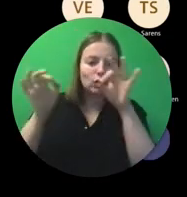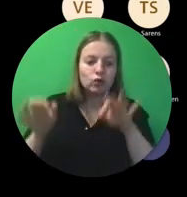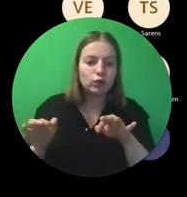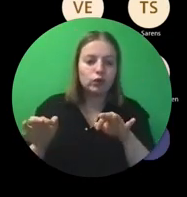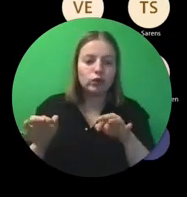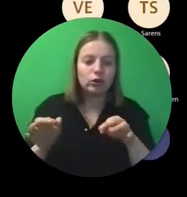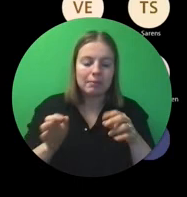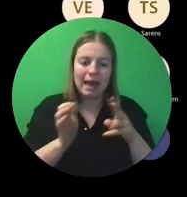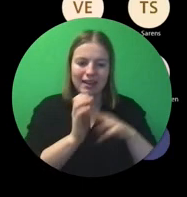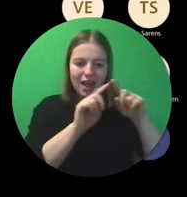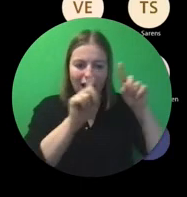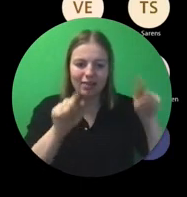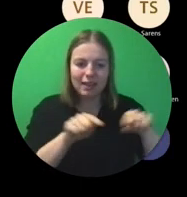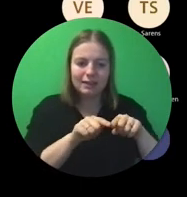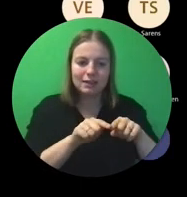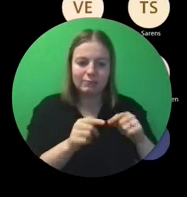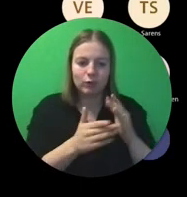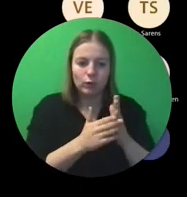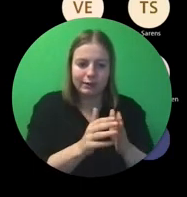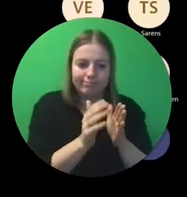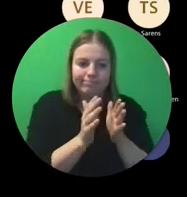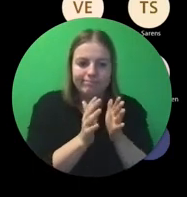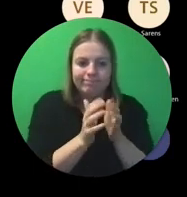wijze van spreken, maar echt een attest van deelname.